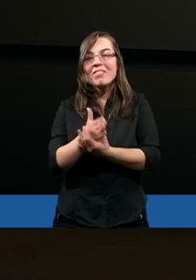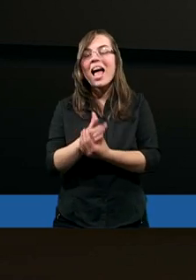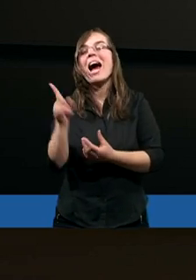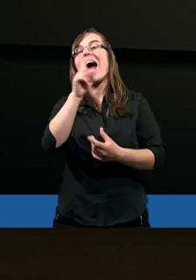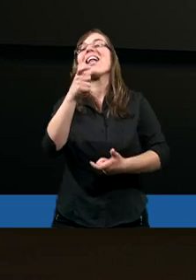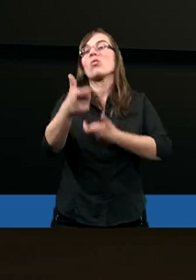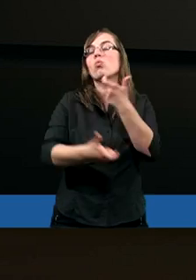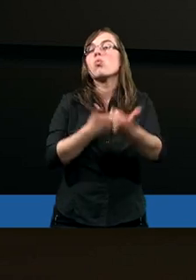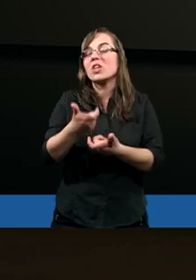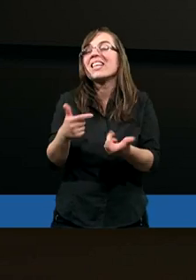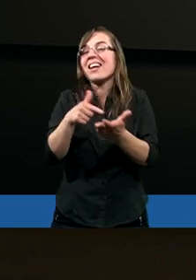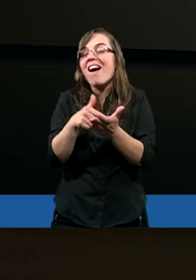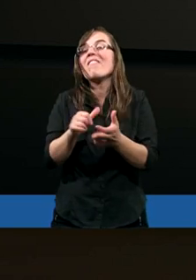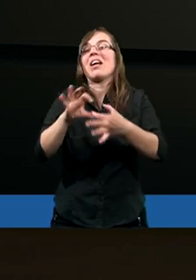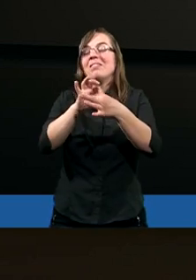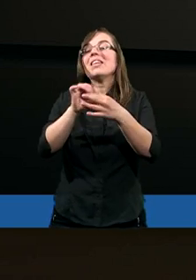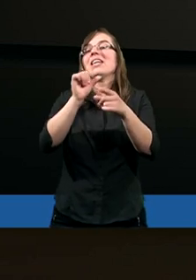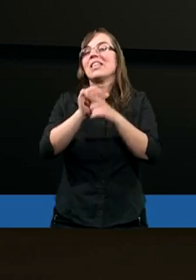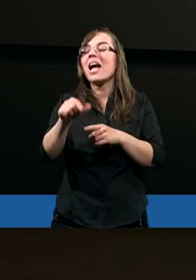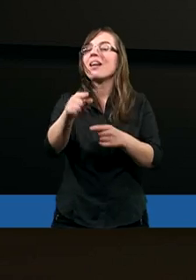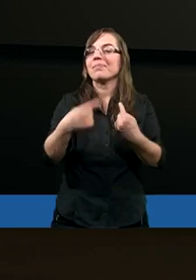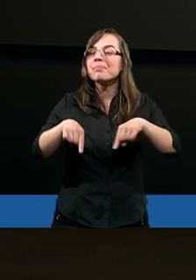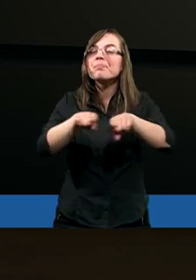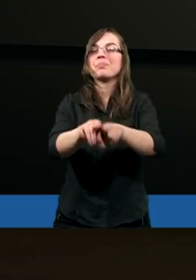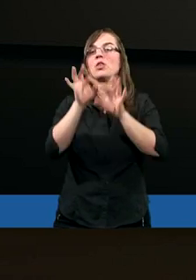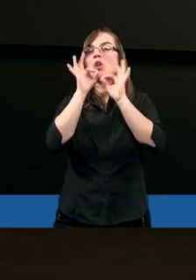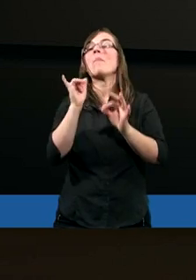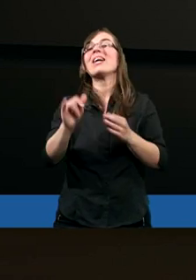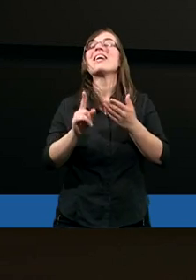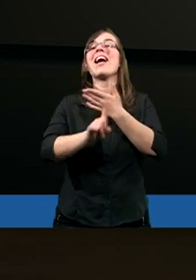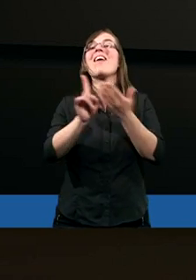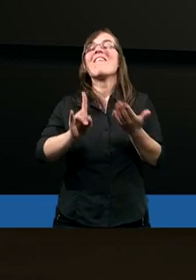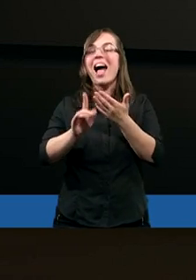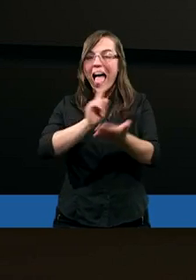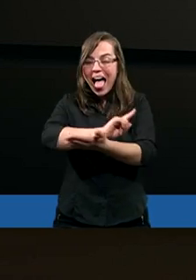powiązana i te uczynki są, wynikają z naszej wiary.